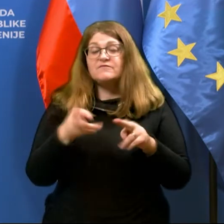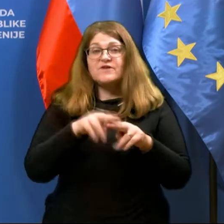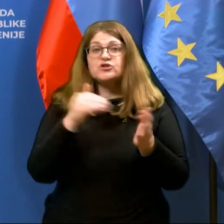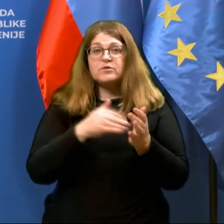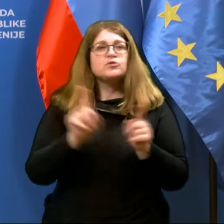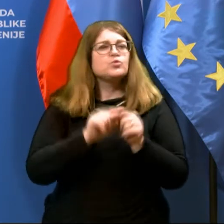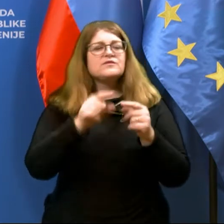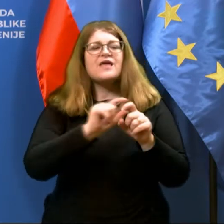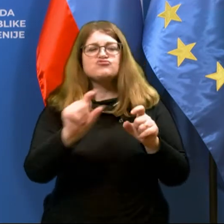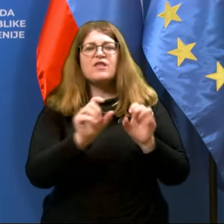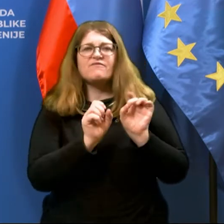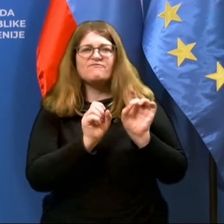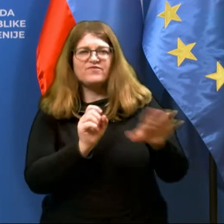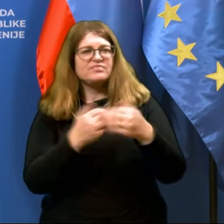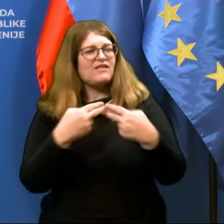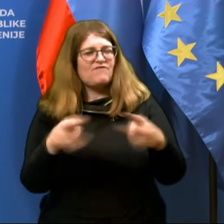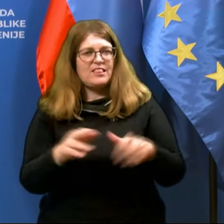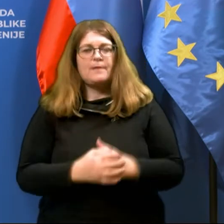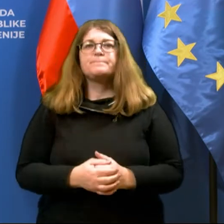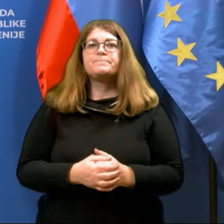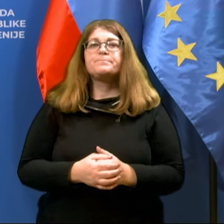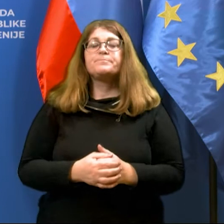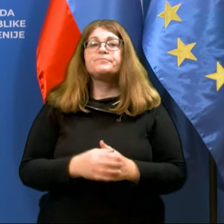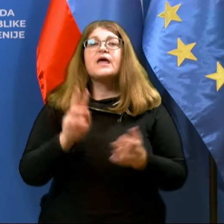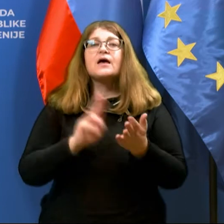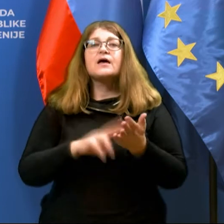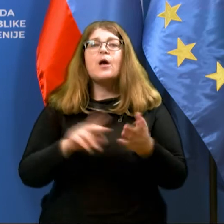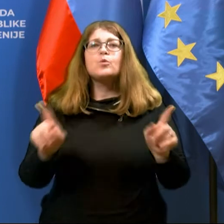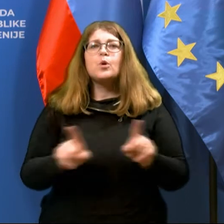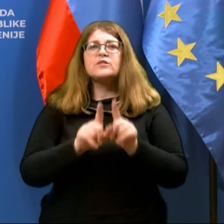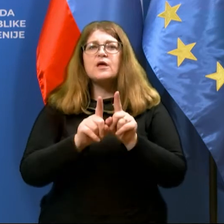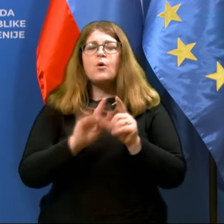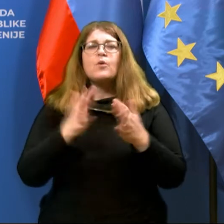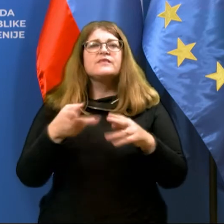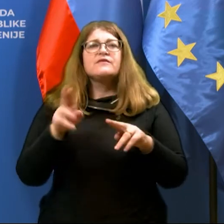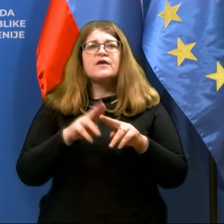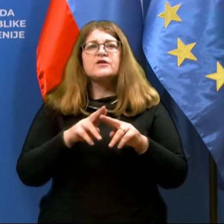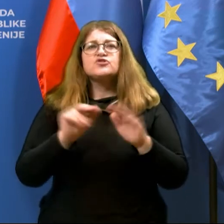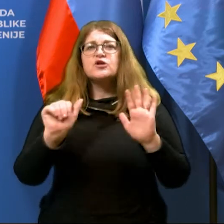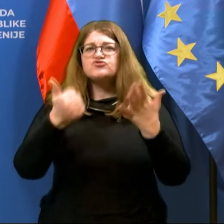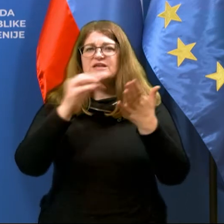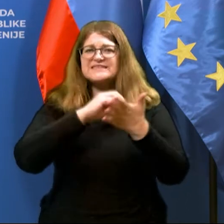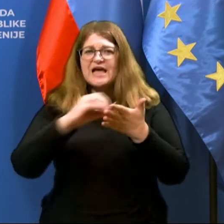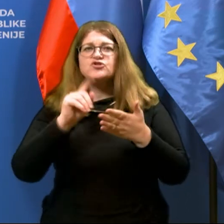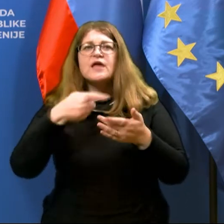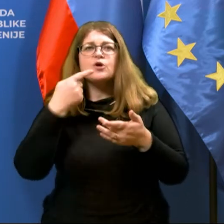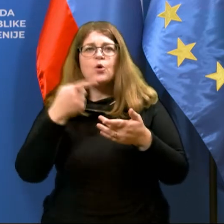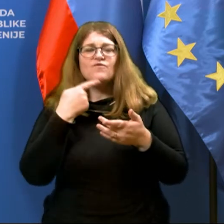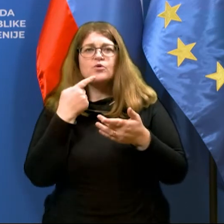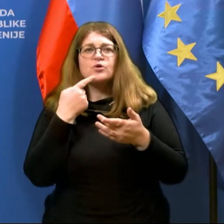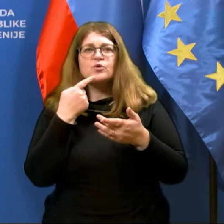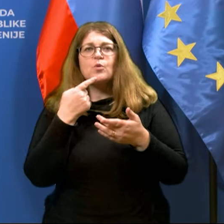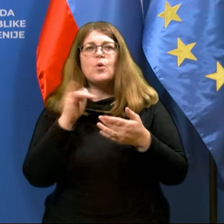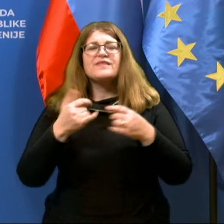člen tudi ne velja več. Ravno tako ni več šestega člena, ki je govoril, da je